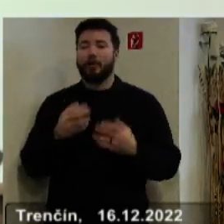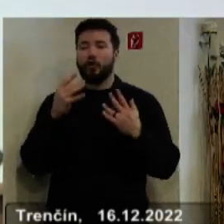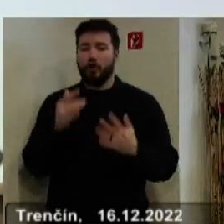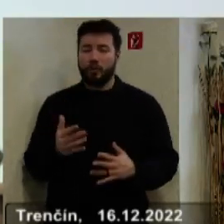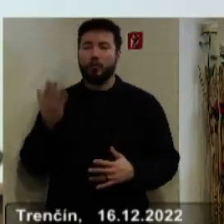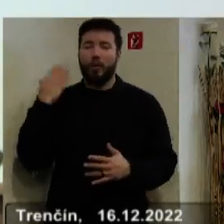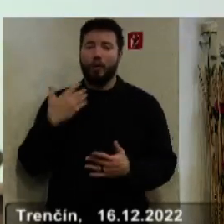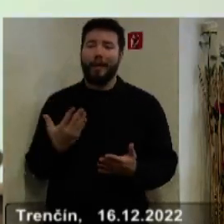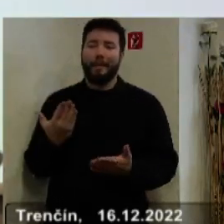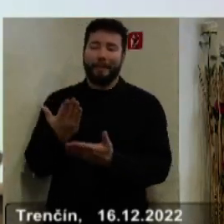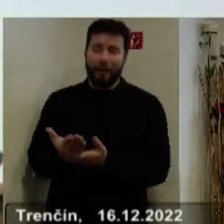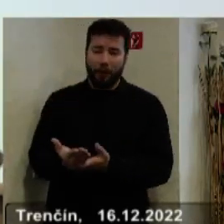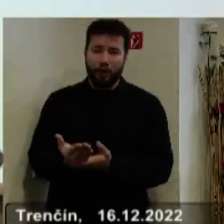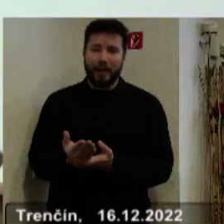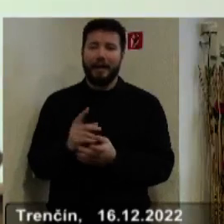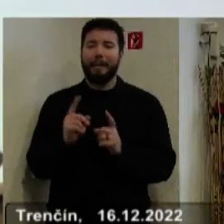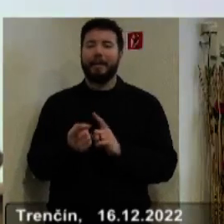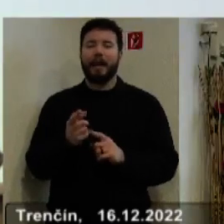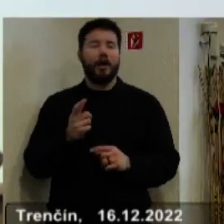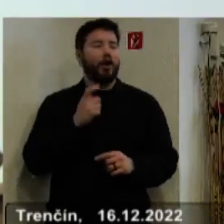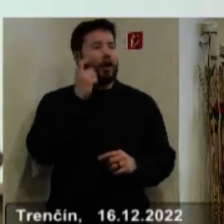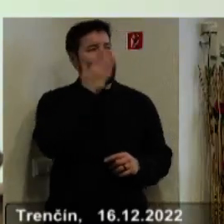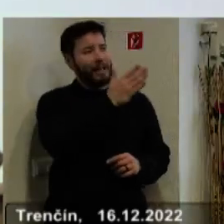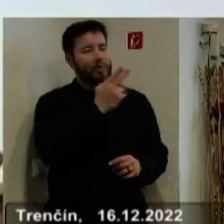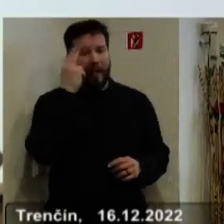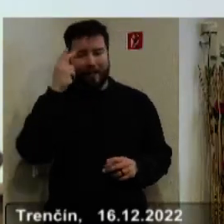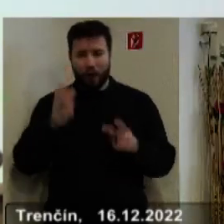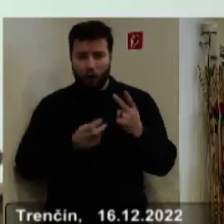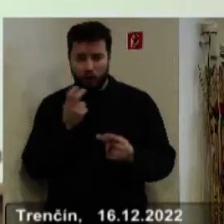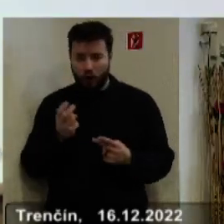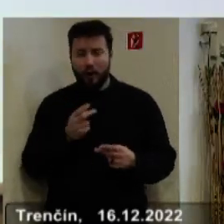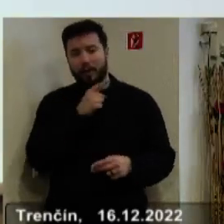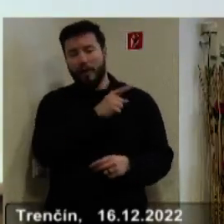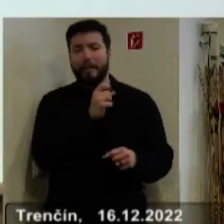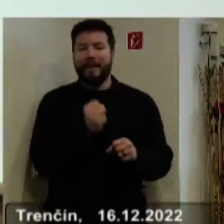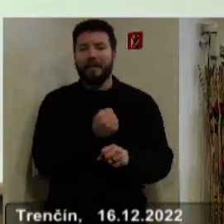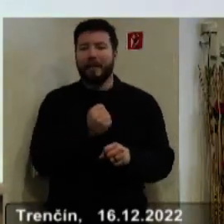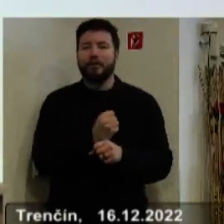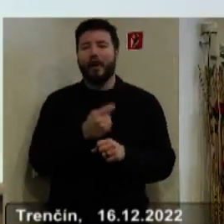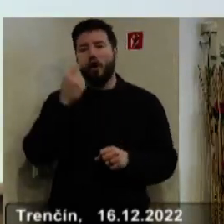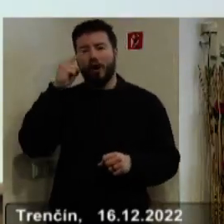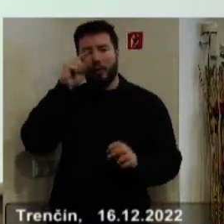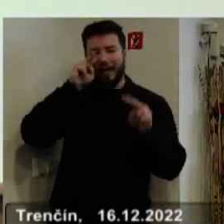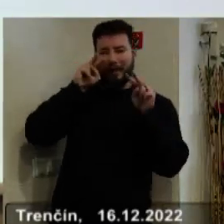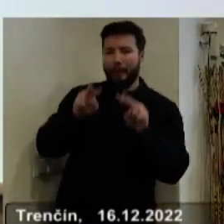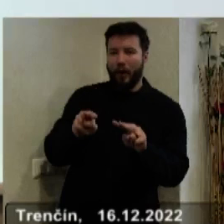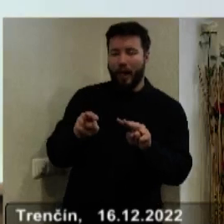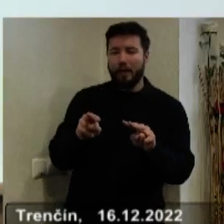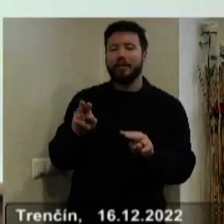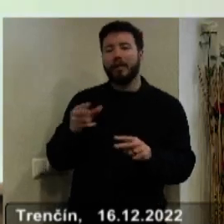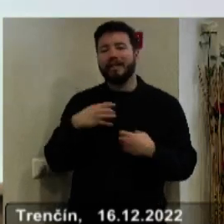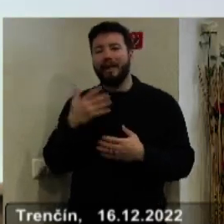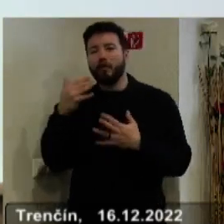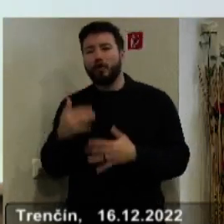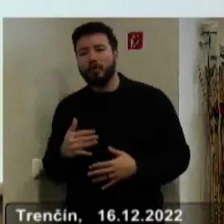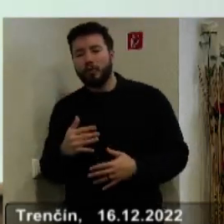predložený aj útvaru hlavného kontrolora za účelom vypracovania odborného stanoviska k návrhu rozpočtu